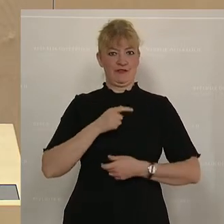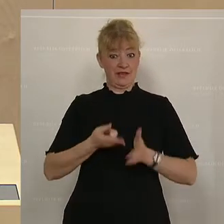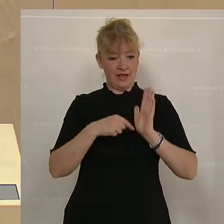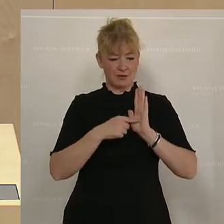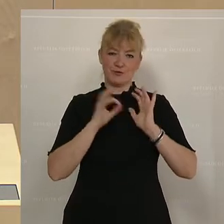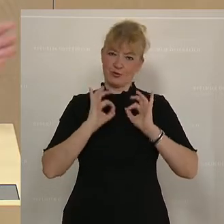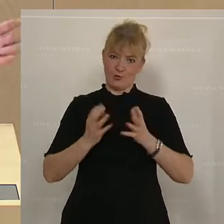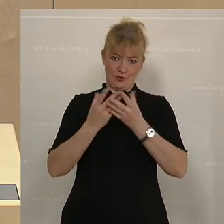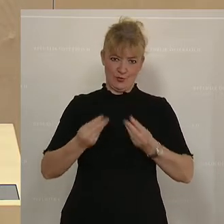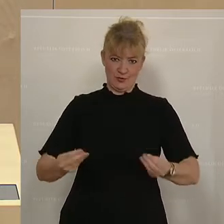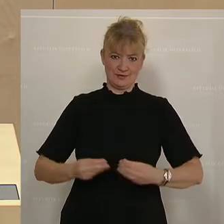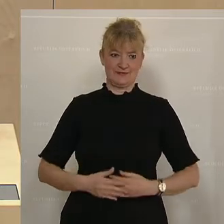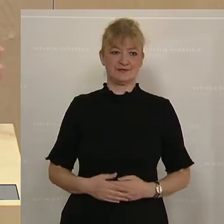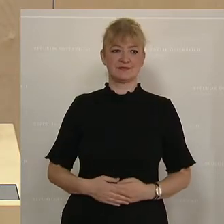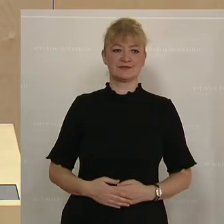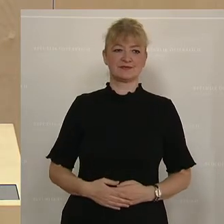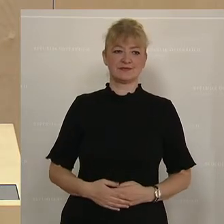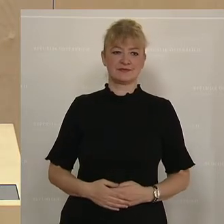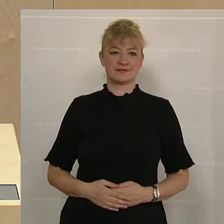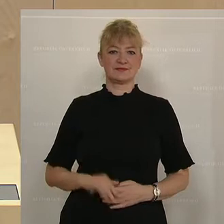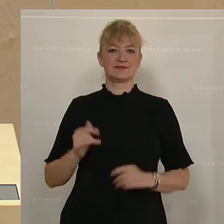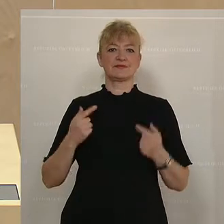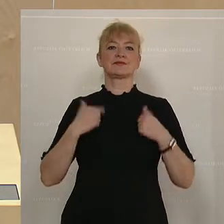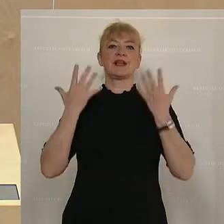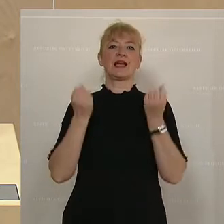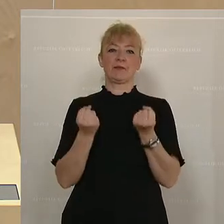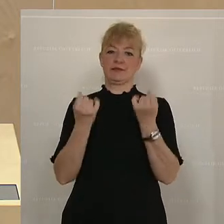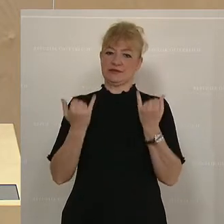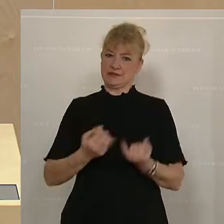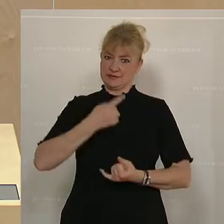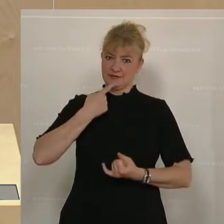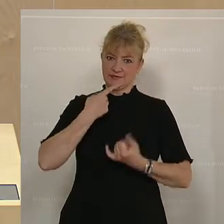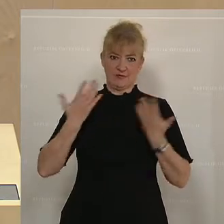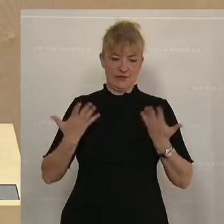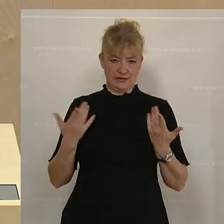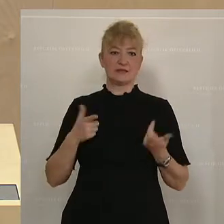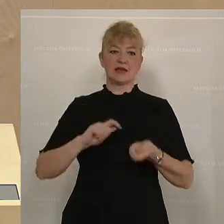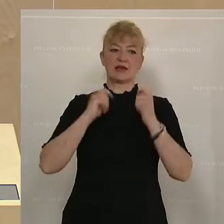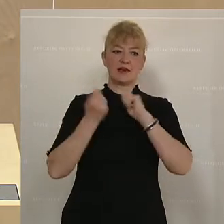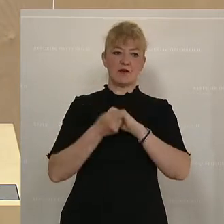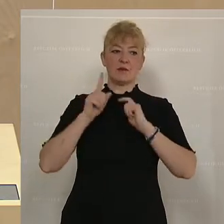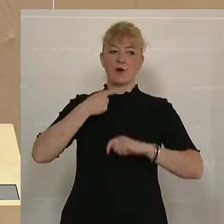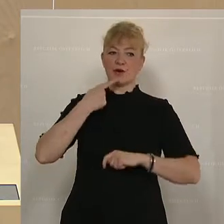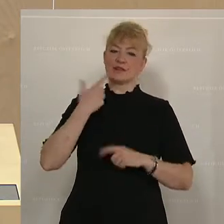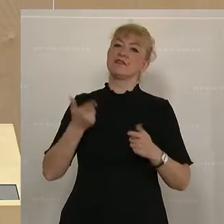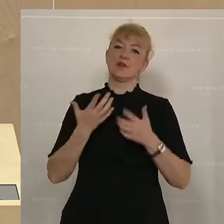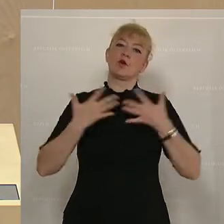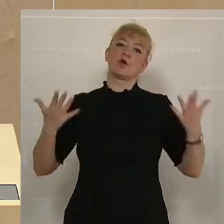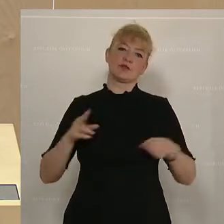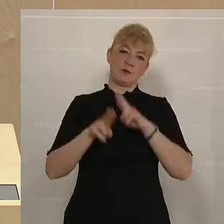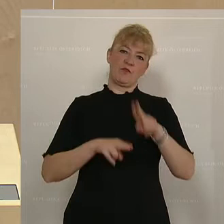angehen. Ja, mein Fazit ist zu dieser Reform und auch zu dieser Rede, es ist das größte